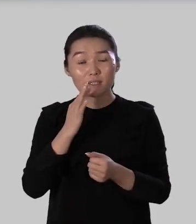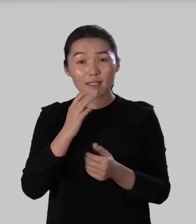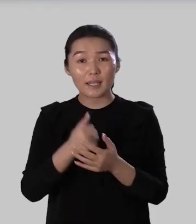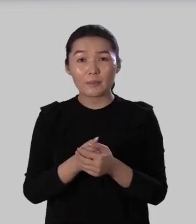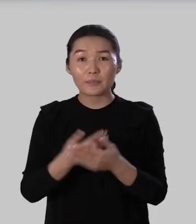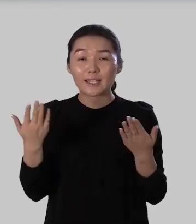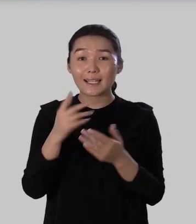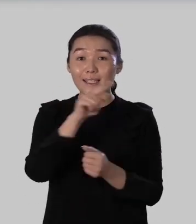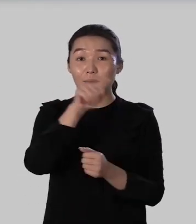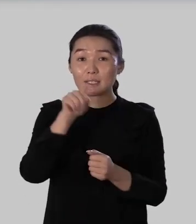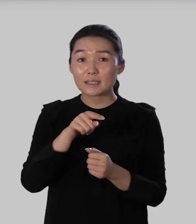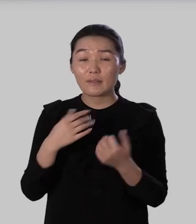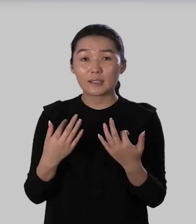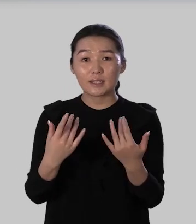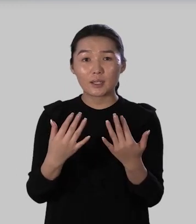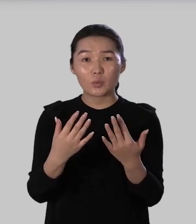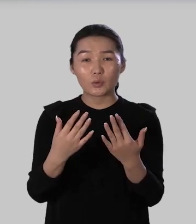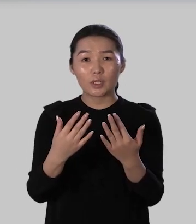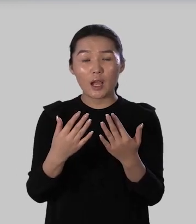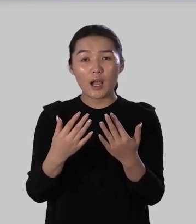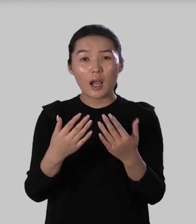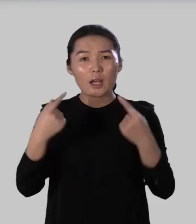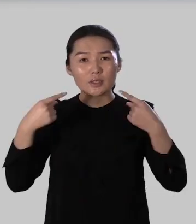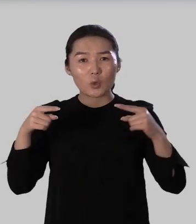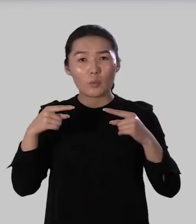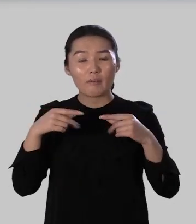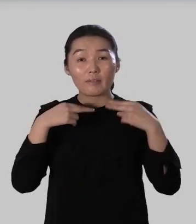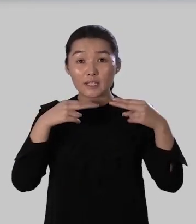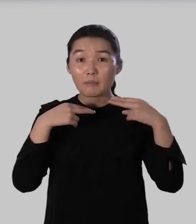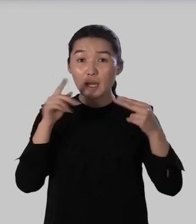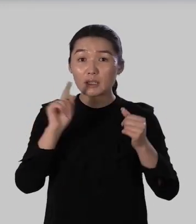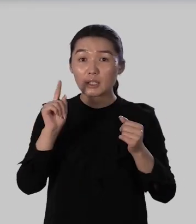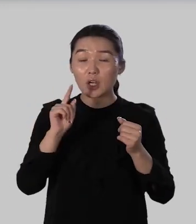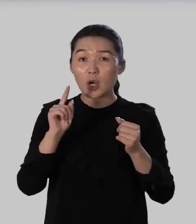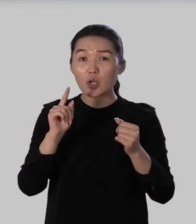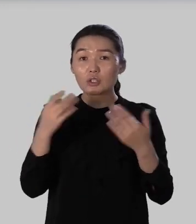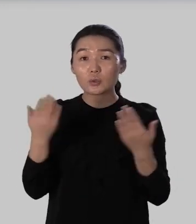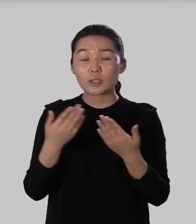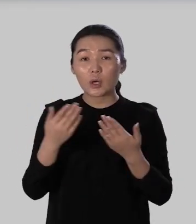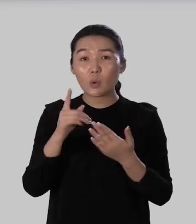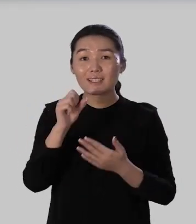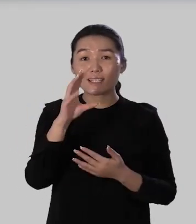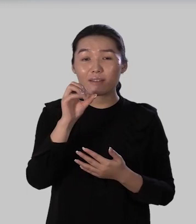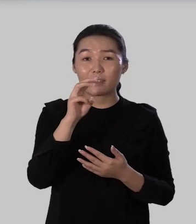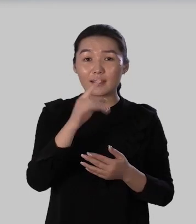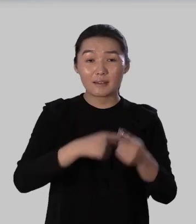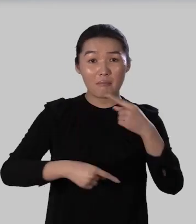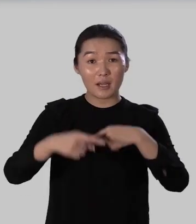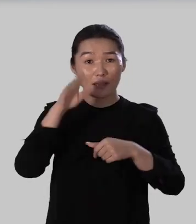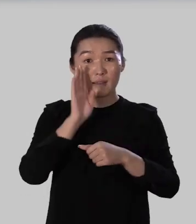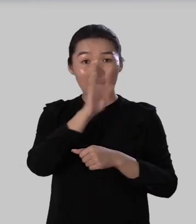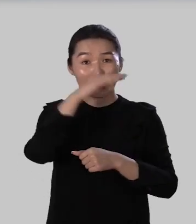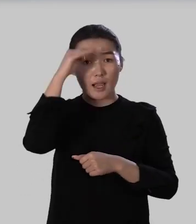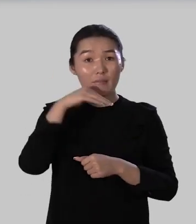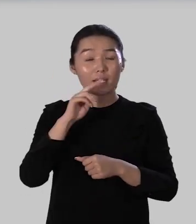приставки требуют от нас особого внимания что такое заветы предков и как к ним следует